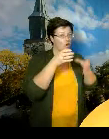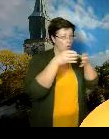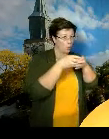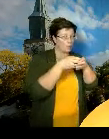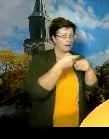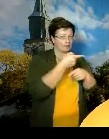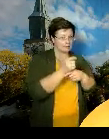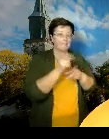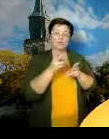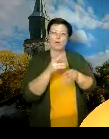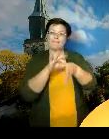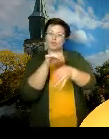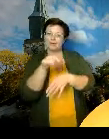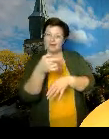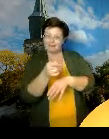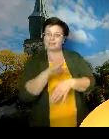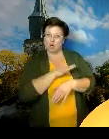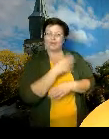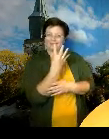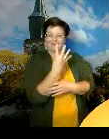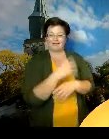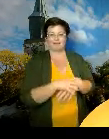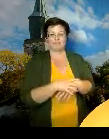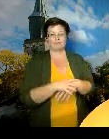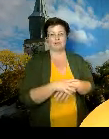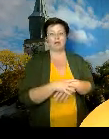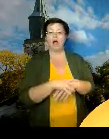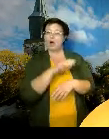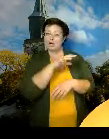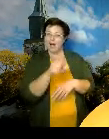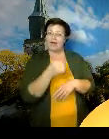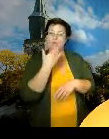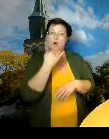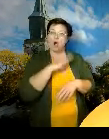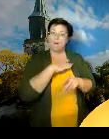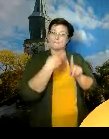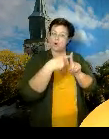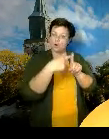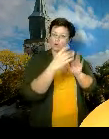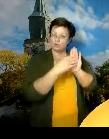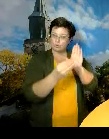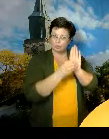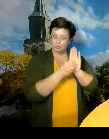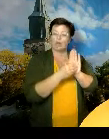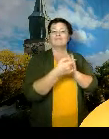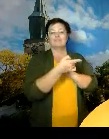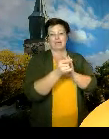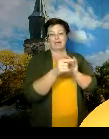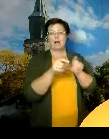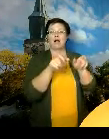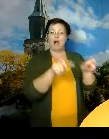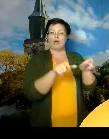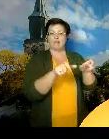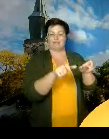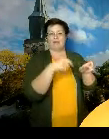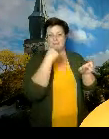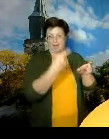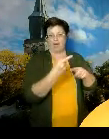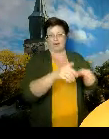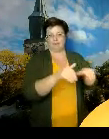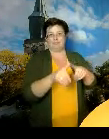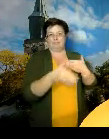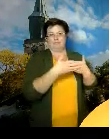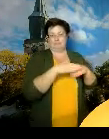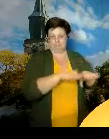näitä tartuntoja ollut. Siellä altistuneet on kartoitettu ja asetettu karanteeniin ja tällä hetkellä meillä on yhteensä 19 tämän